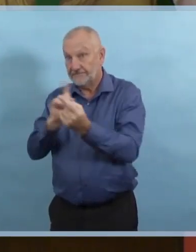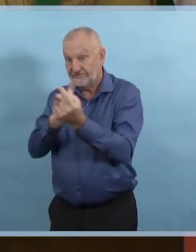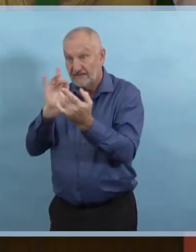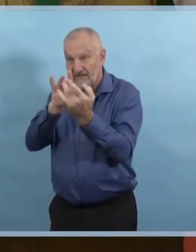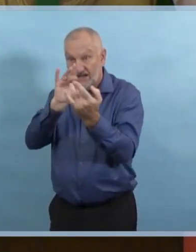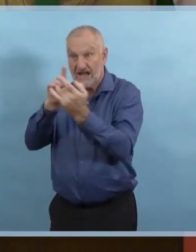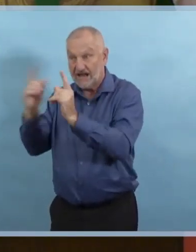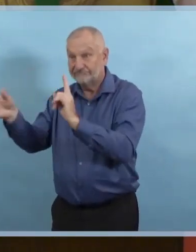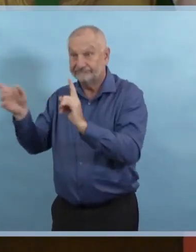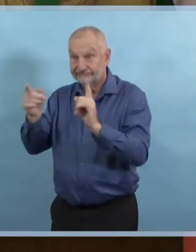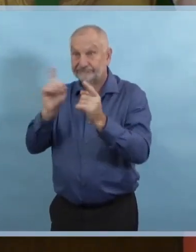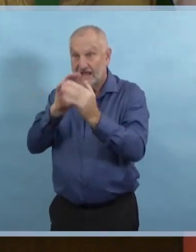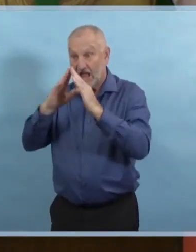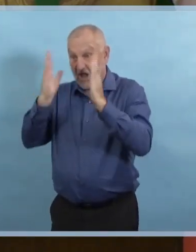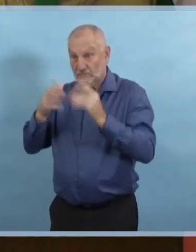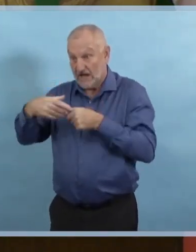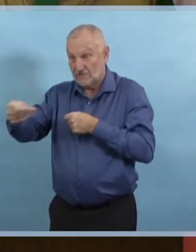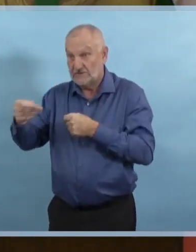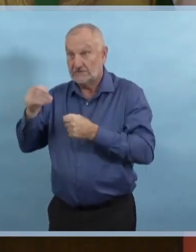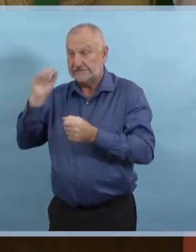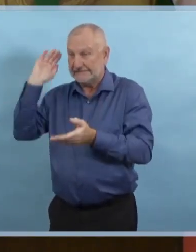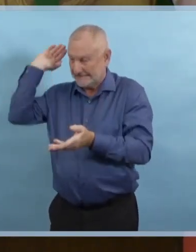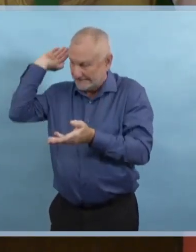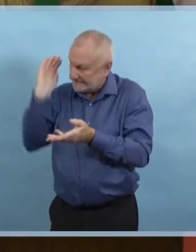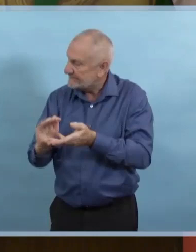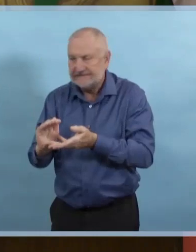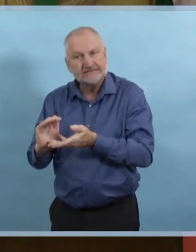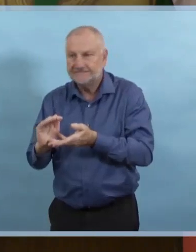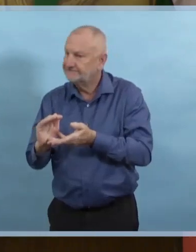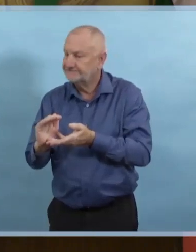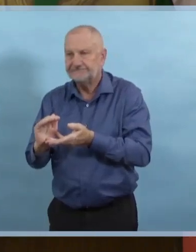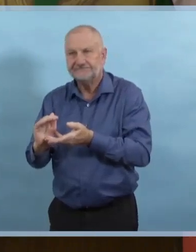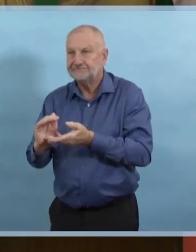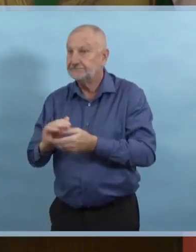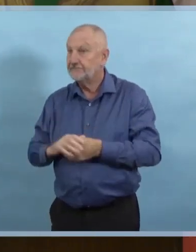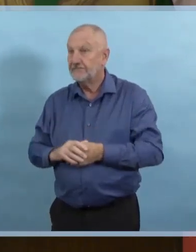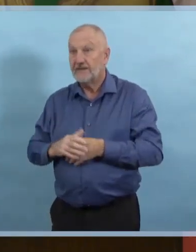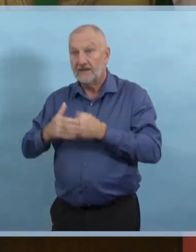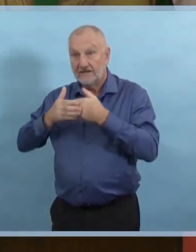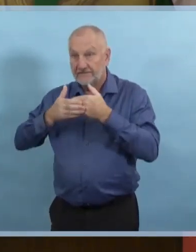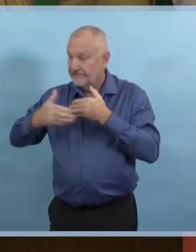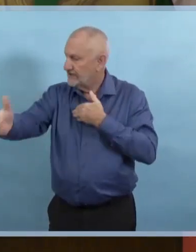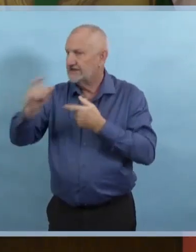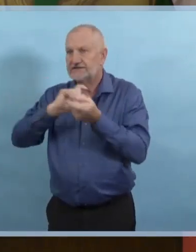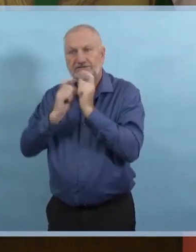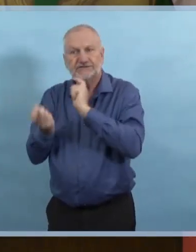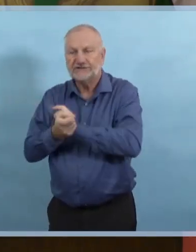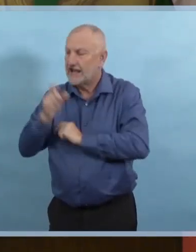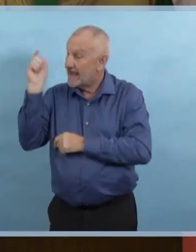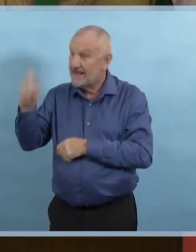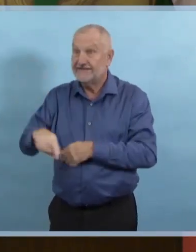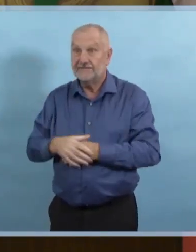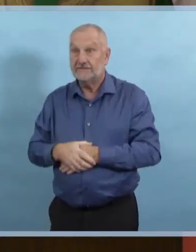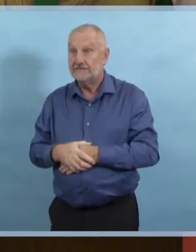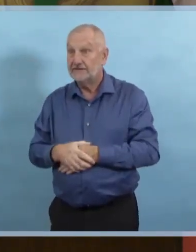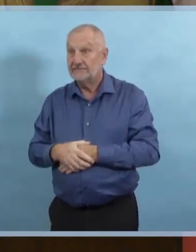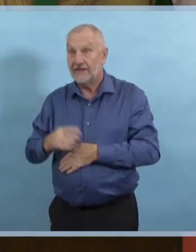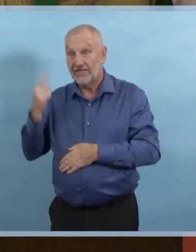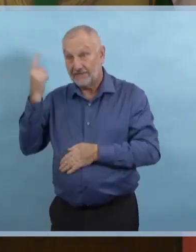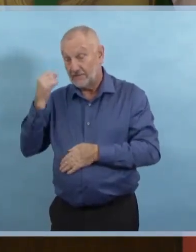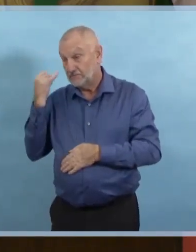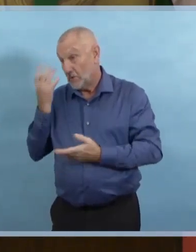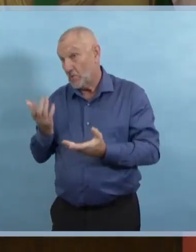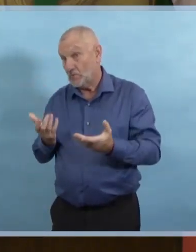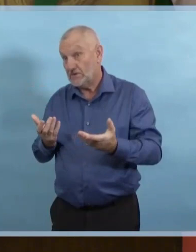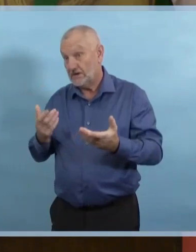Tout le monde peut penser à cela. Si la santé publique vous contacte, est-ce que vous pourriez leur dire qui étaient tous vos contacts dans la semaine